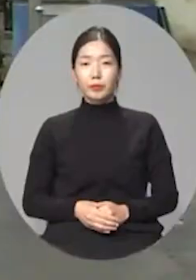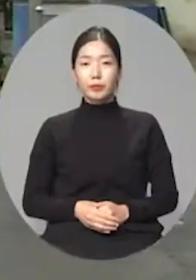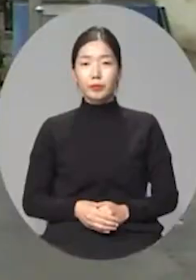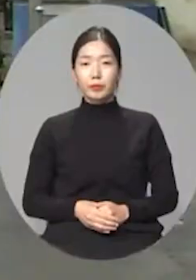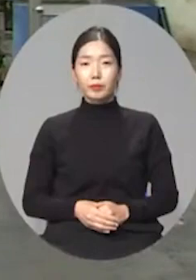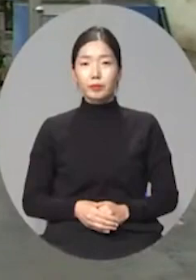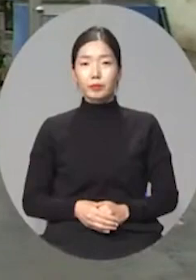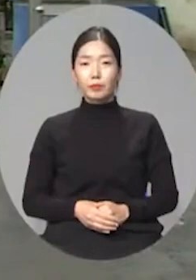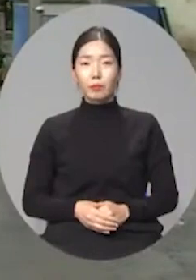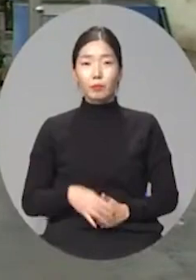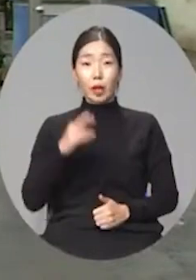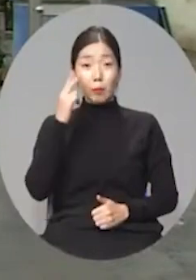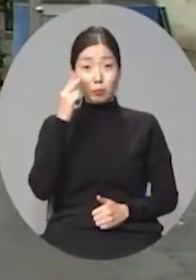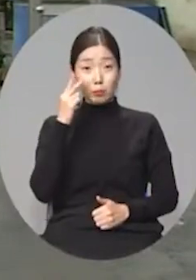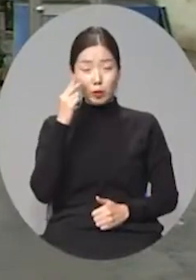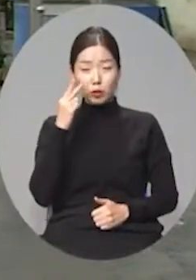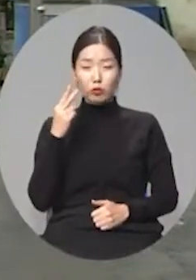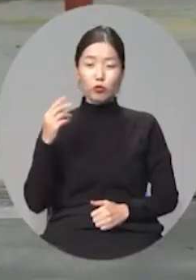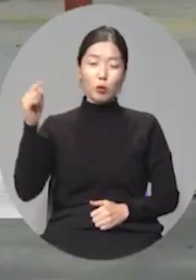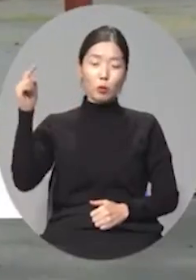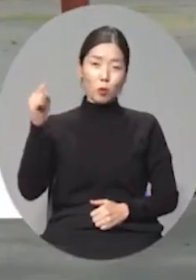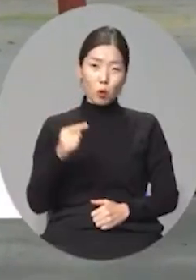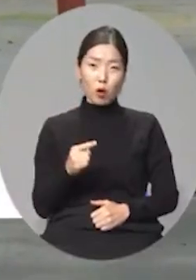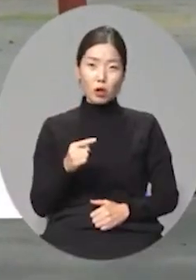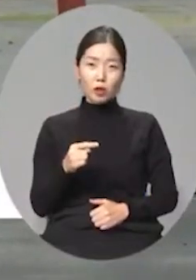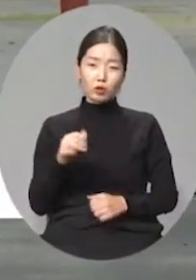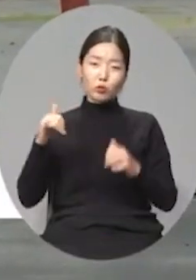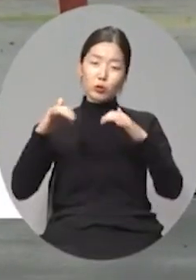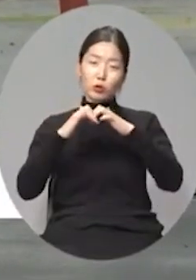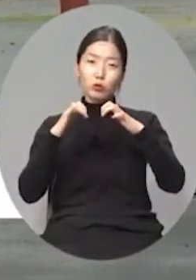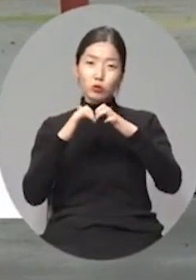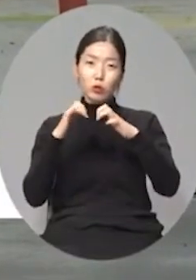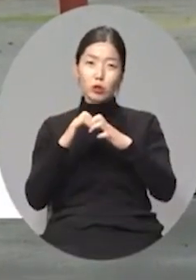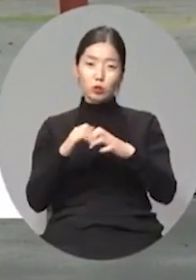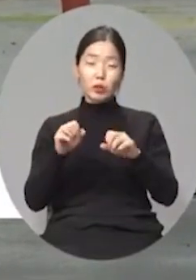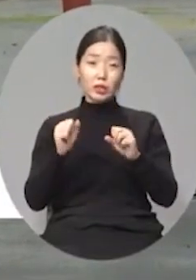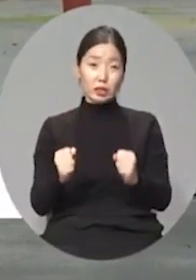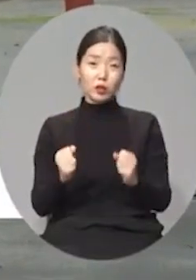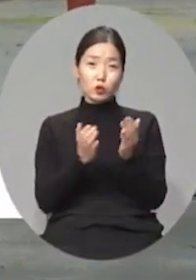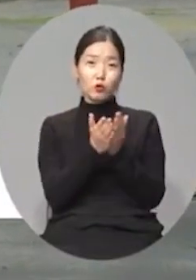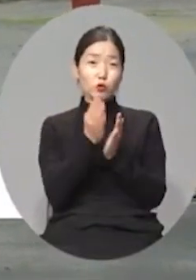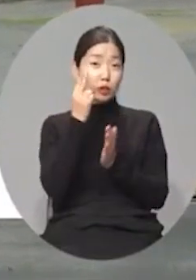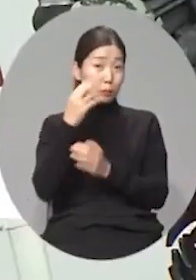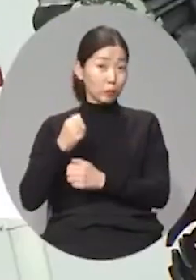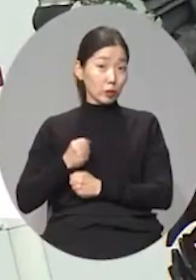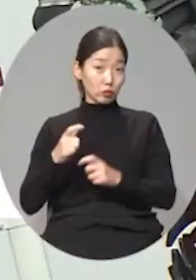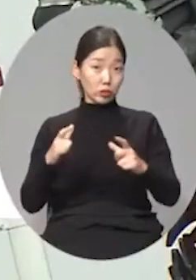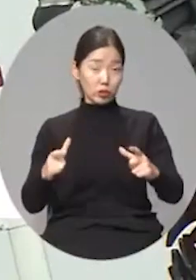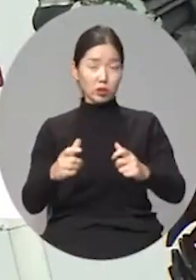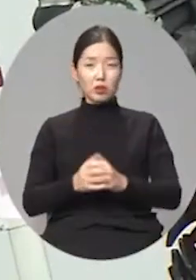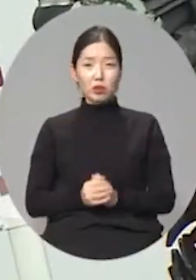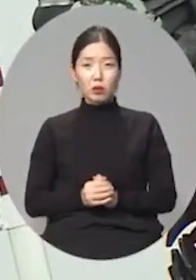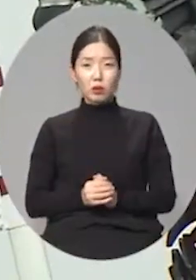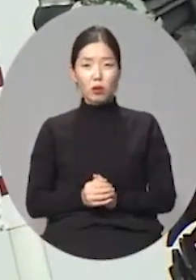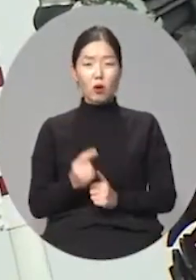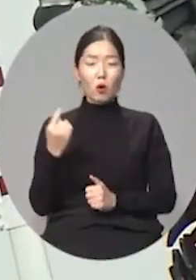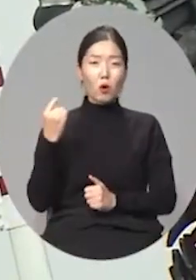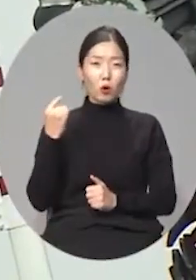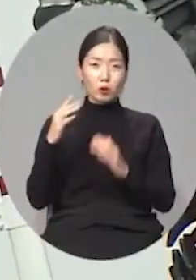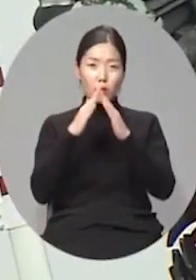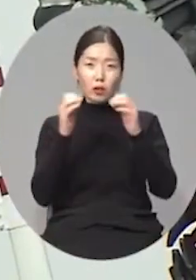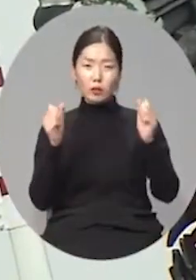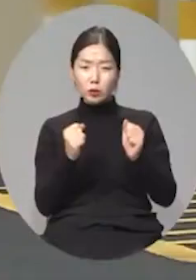미국 태평양 공군 예하 제8전투비행단이 주둔한 군산 미군기지. 기지 측은 어제